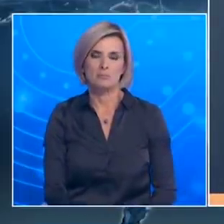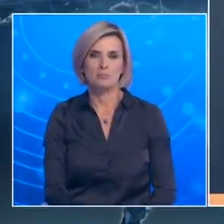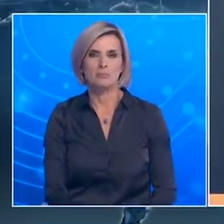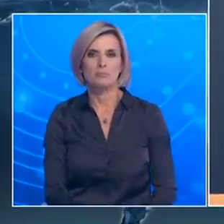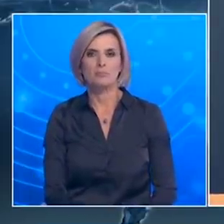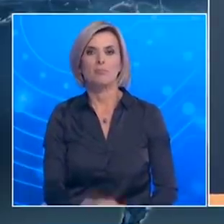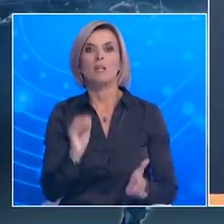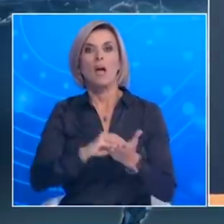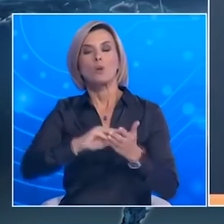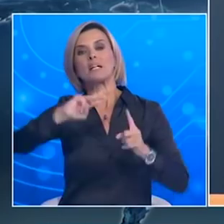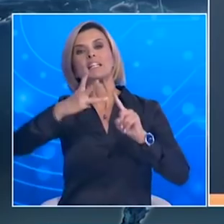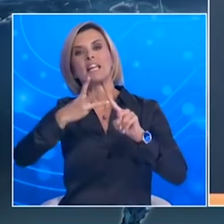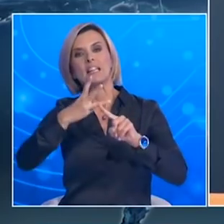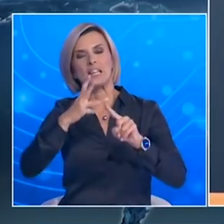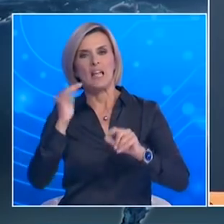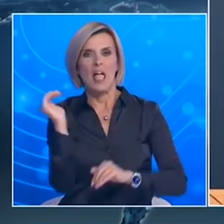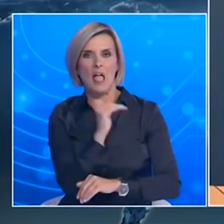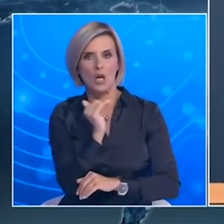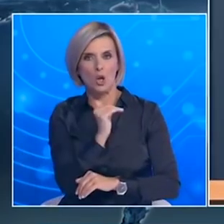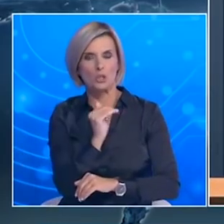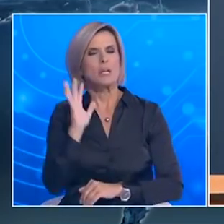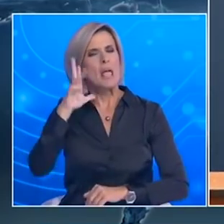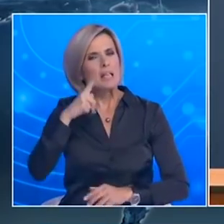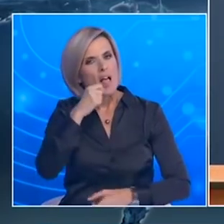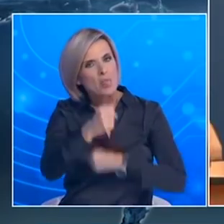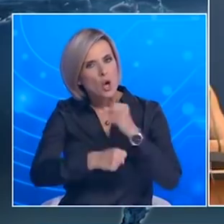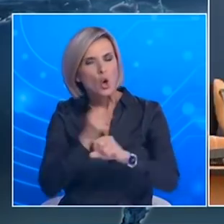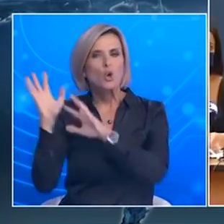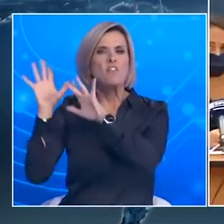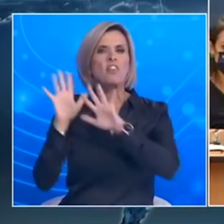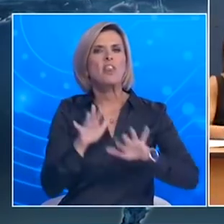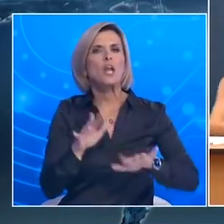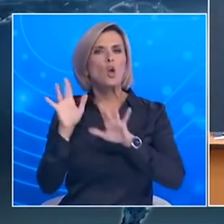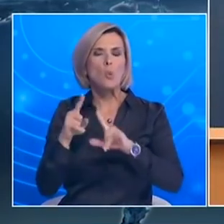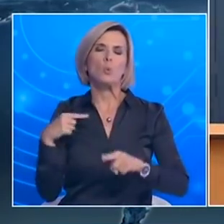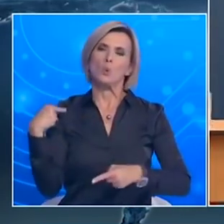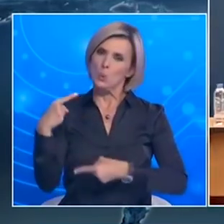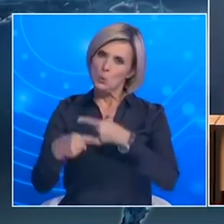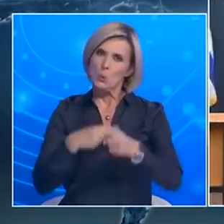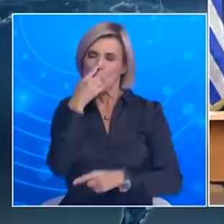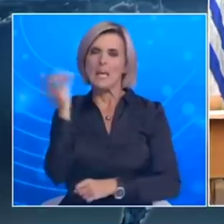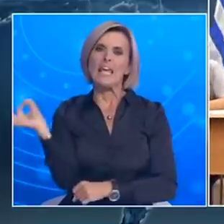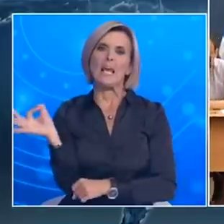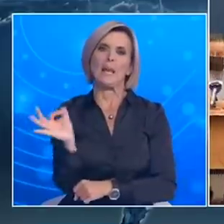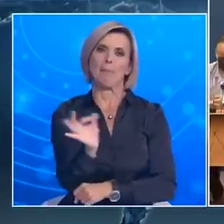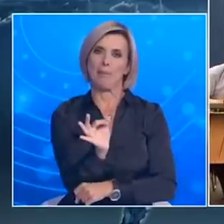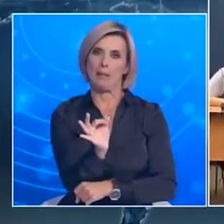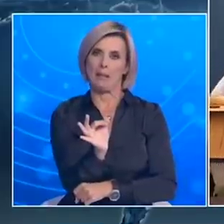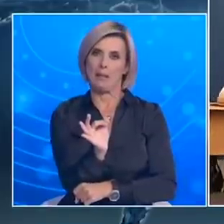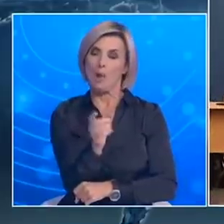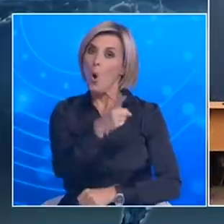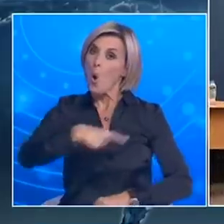Με δεδομένο ότι η εποχική γρήπη αναμένεται όπως κάθε χρόνο αρχές Οκτωβρίου Θα συστήνεται ο εμβολιασμός να γίνει